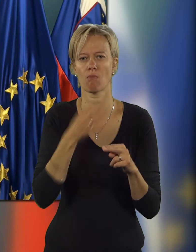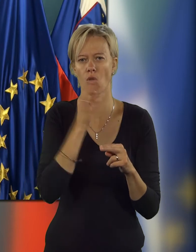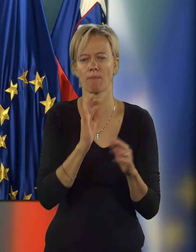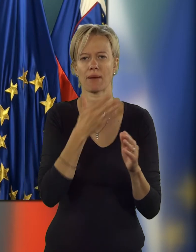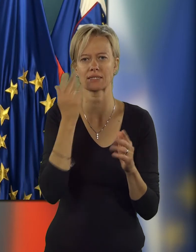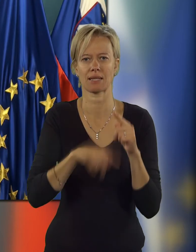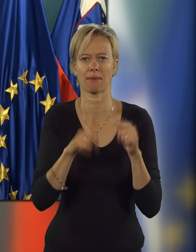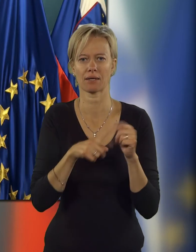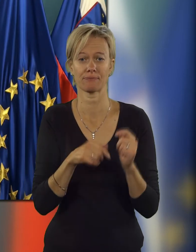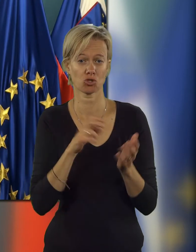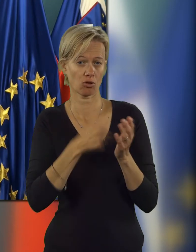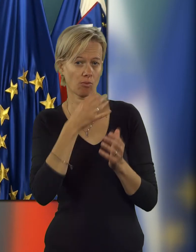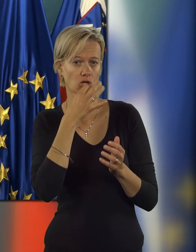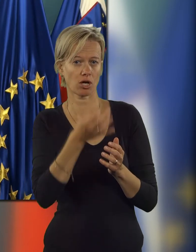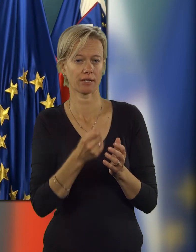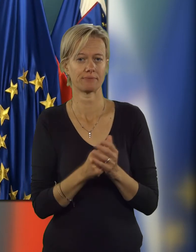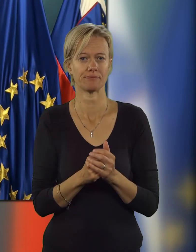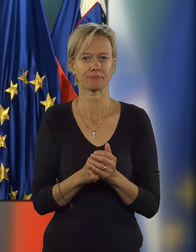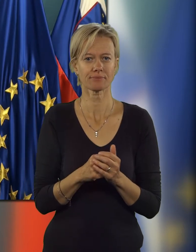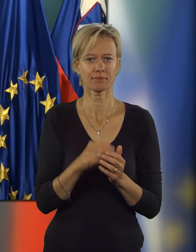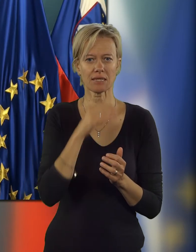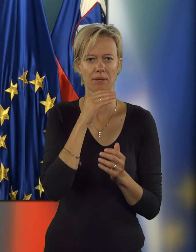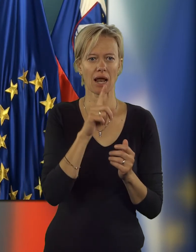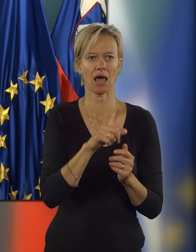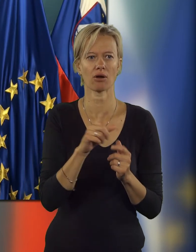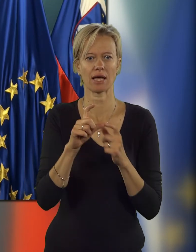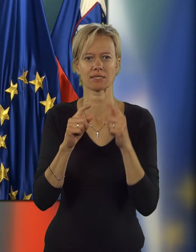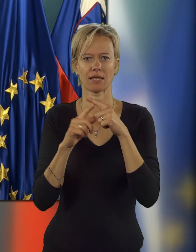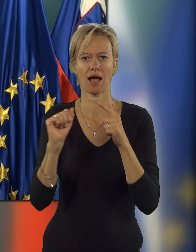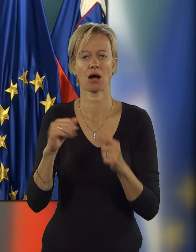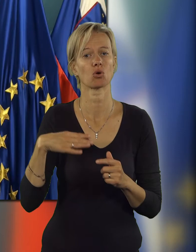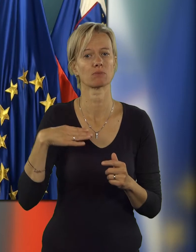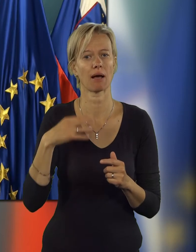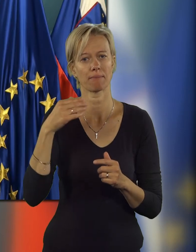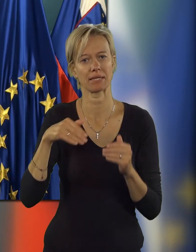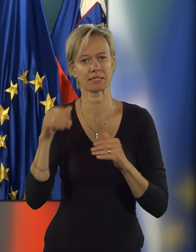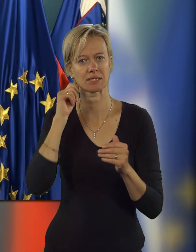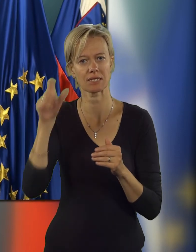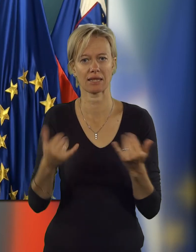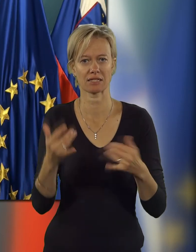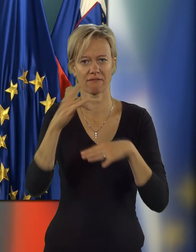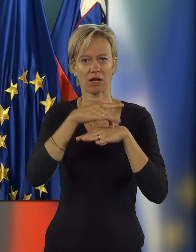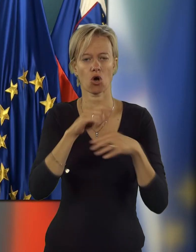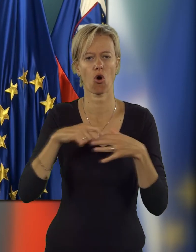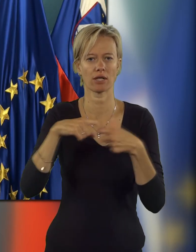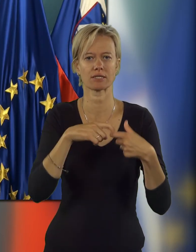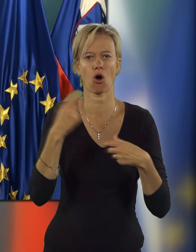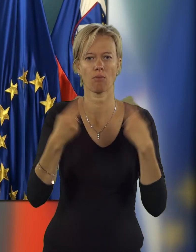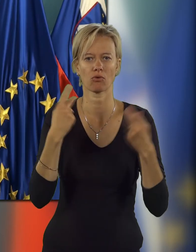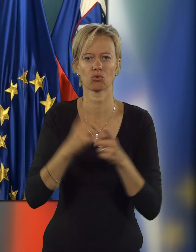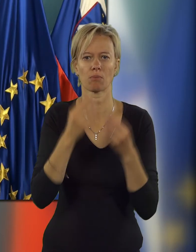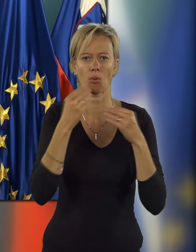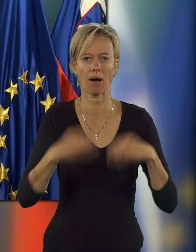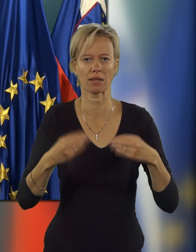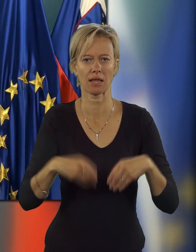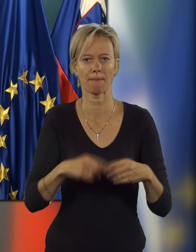bolj brez napak. Imamo še vprašanje, odločite. Ja, Sabina Lavrič, STA, gospa ministrica. Danes je vrh koalicije